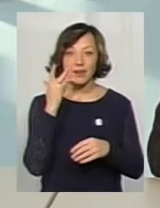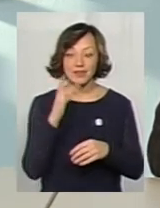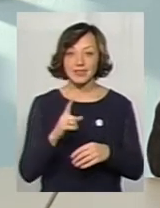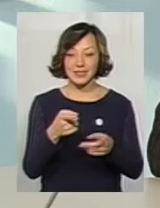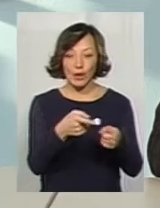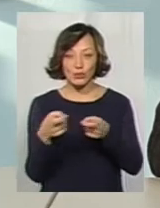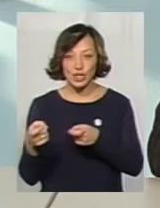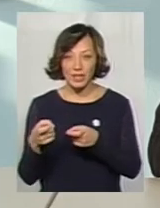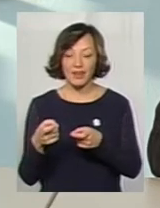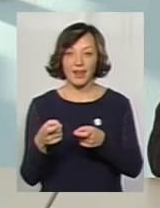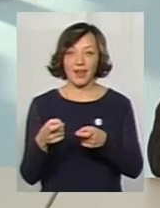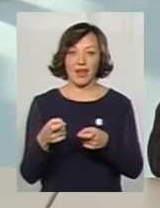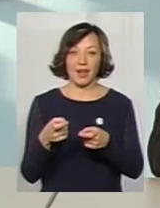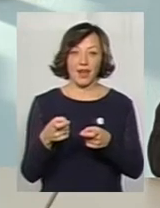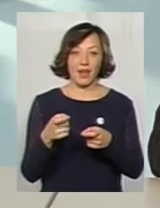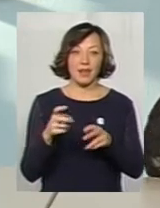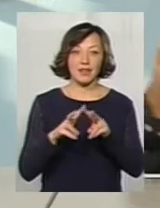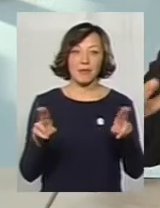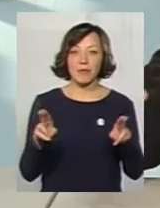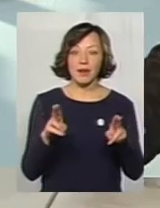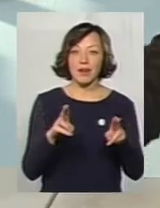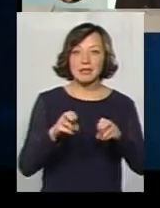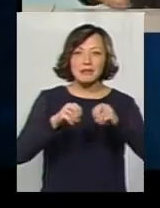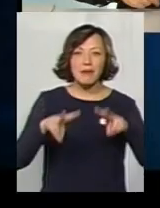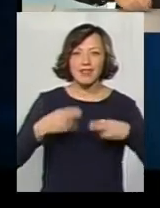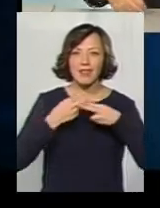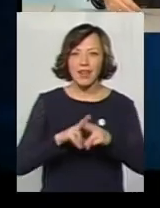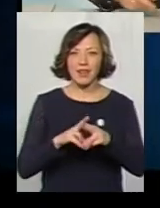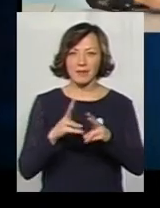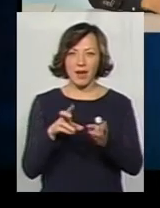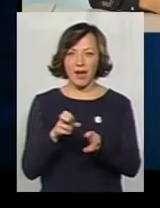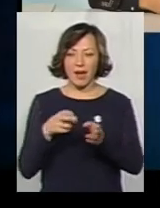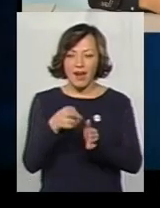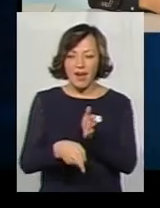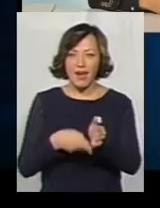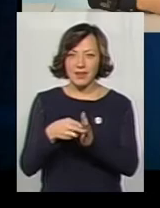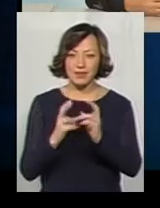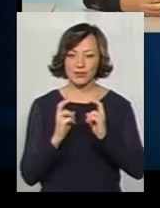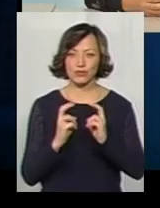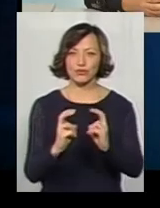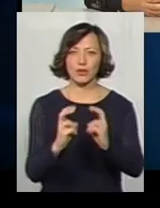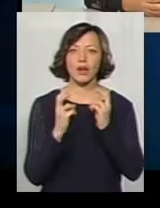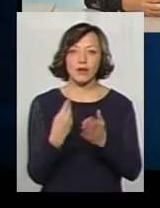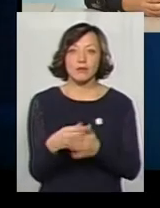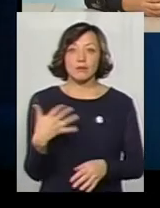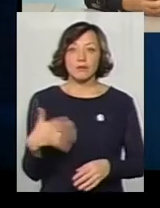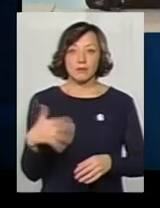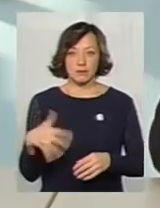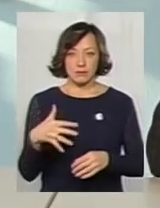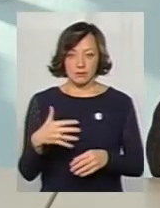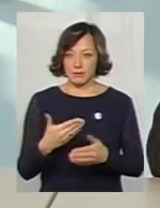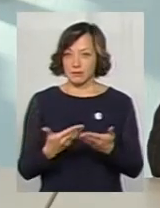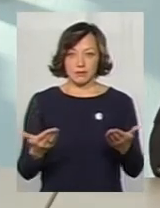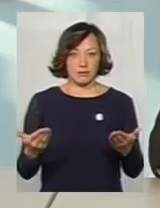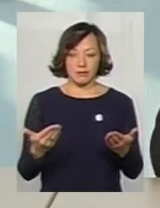залучили, та катівська спецтехніка, те обладнання, яке на рельсах залізничних працює, вона вартує, скажімо, дай